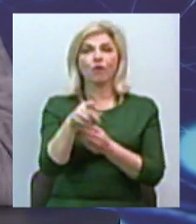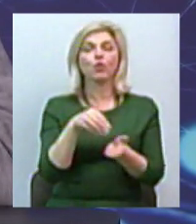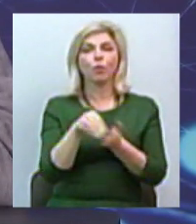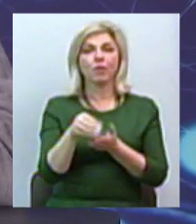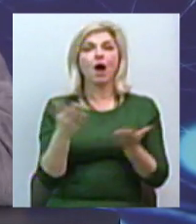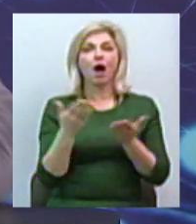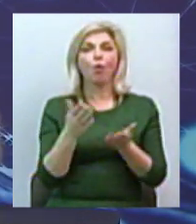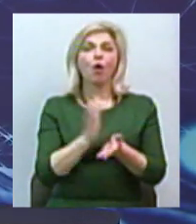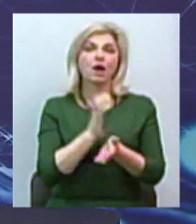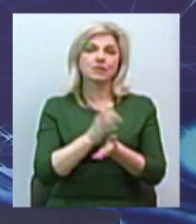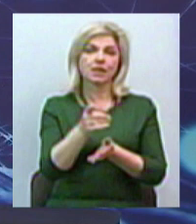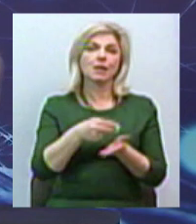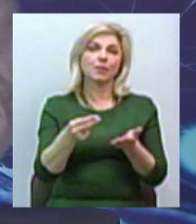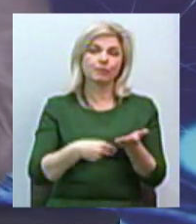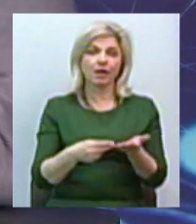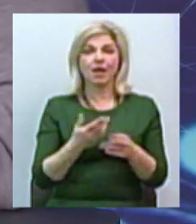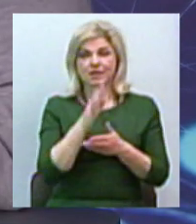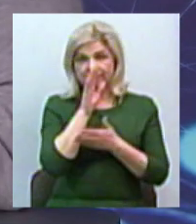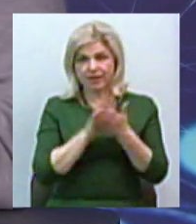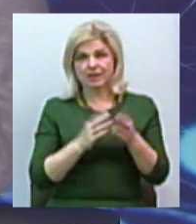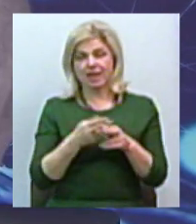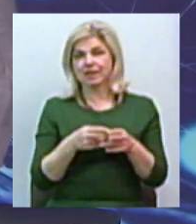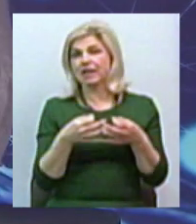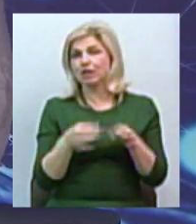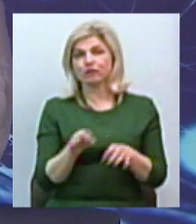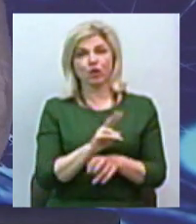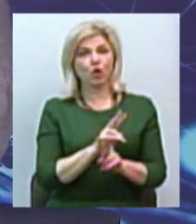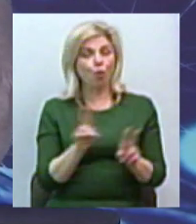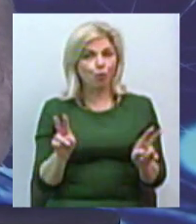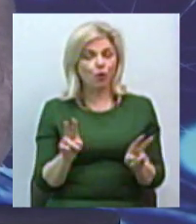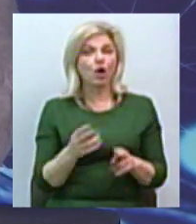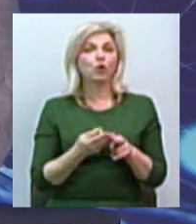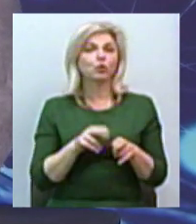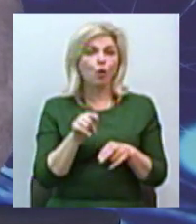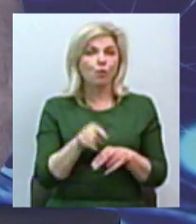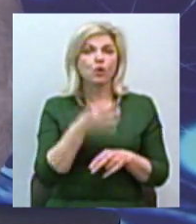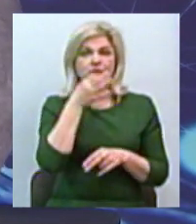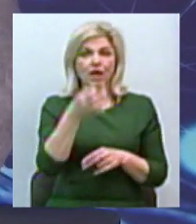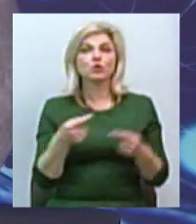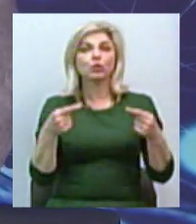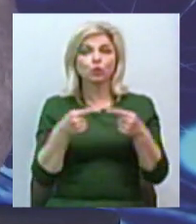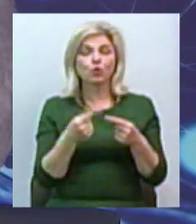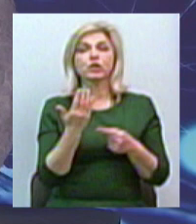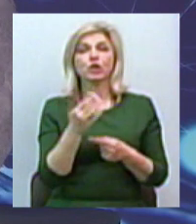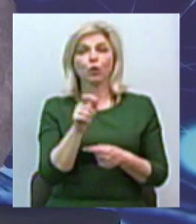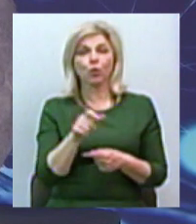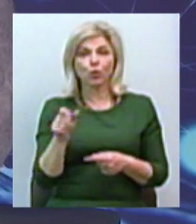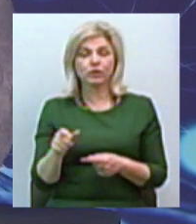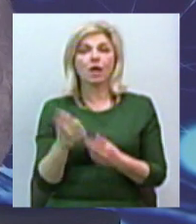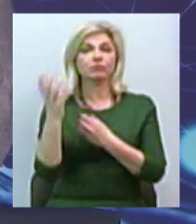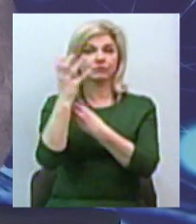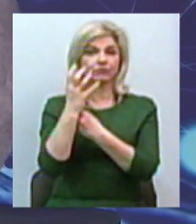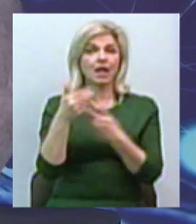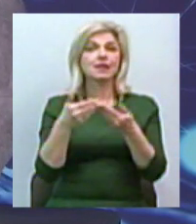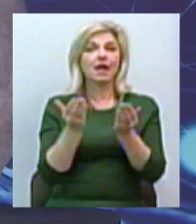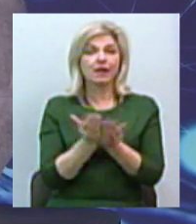газету ви виписуєте. Вибачте, це не дозволено нікому. Тому сказати, скільки точно людей поставили собі з